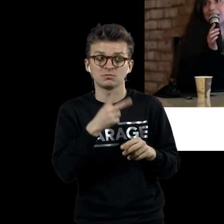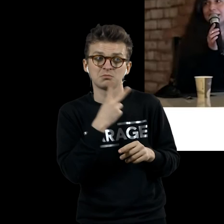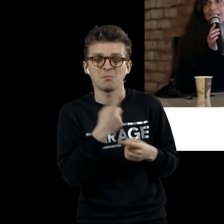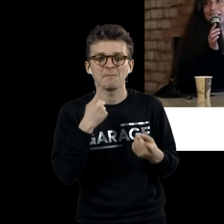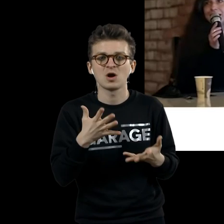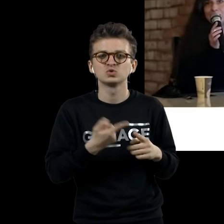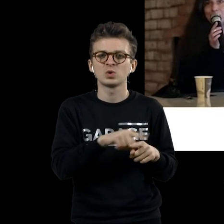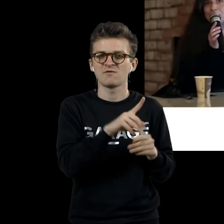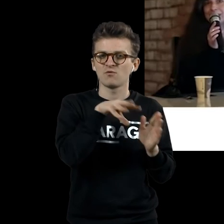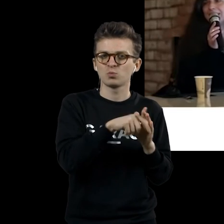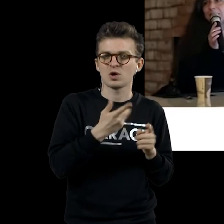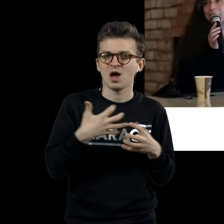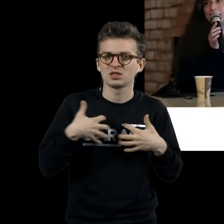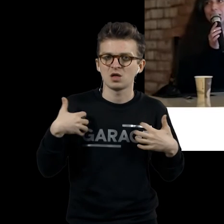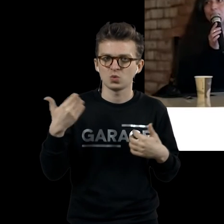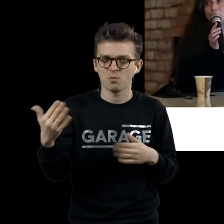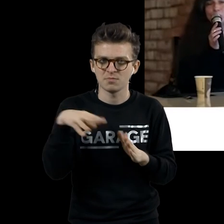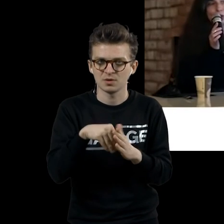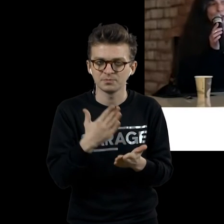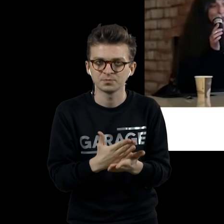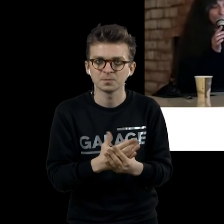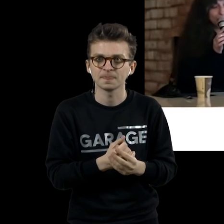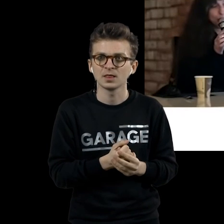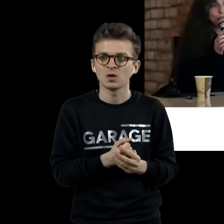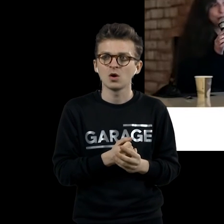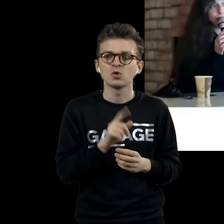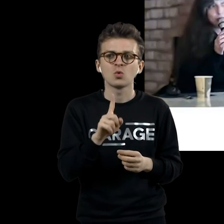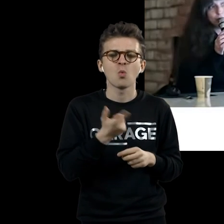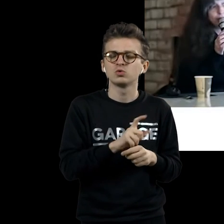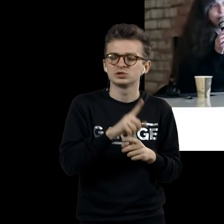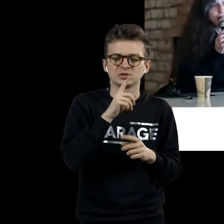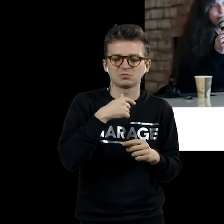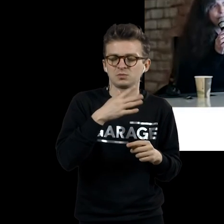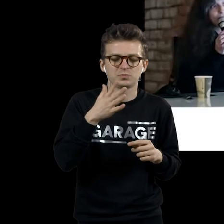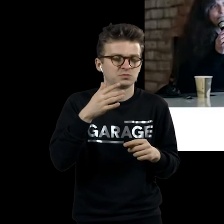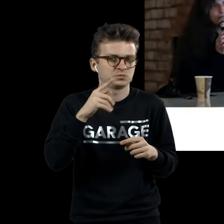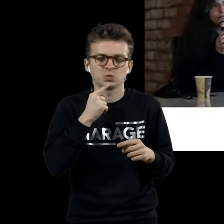происхождение. Но очень странно понять, какое, что же это такое.